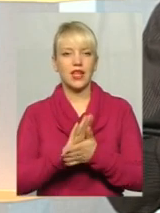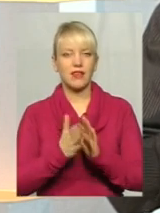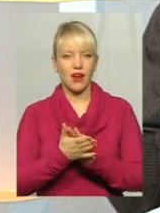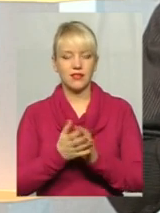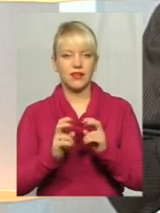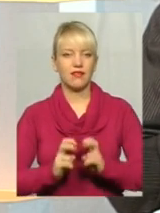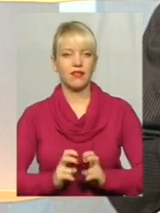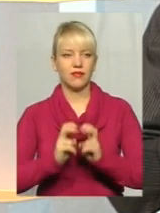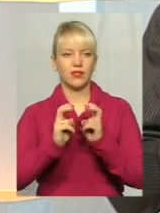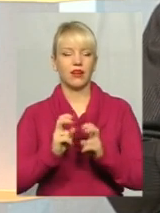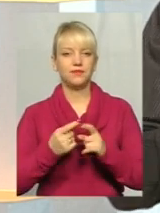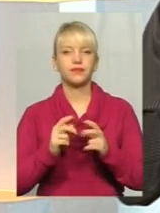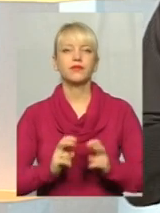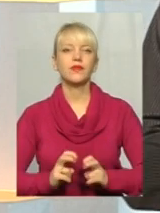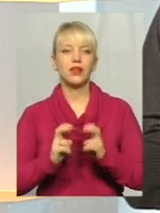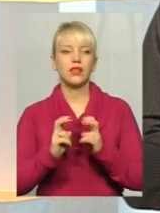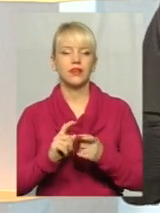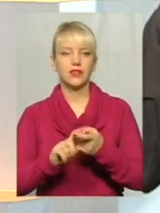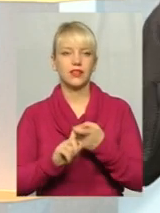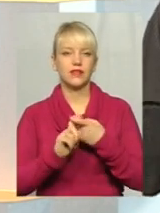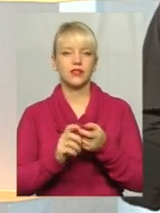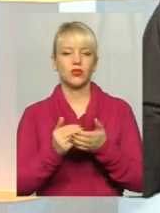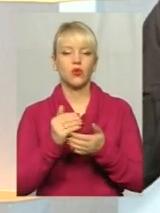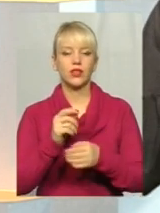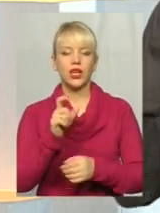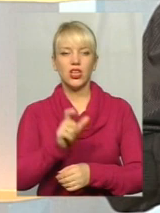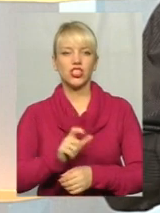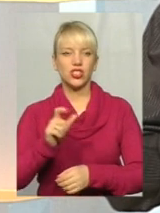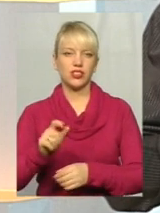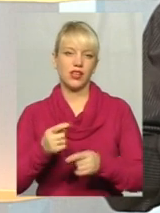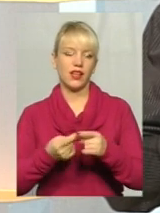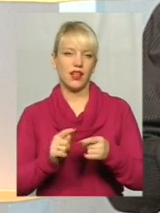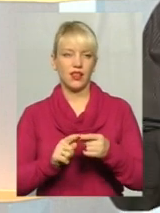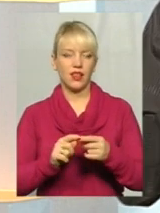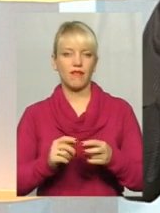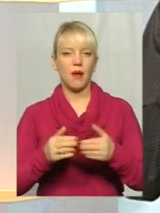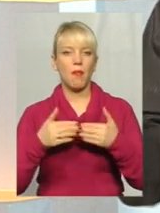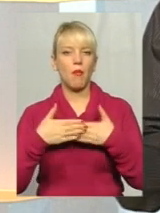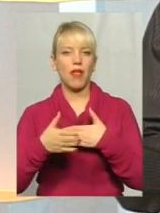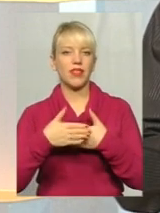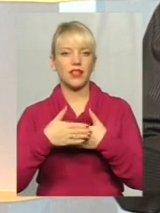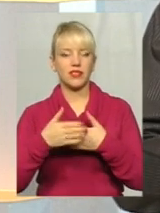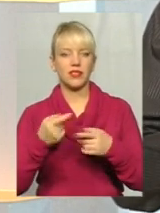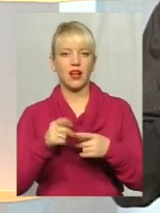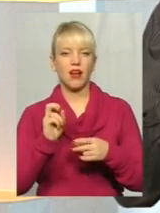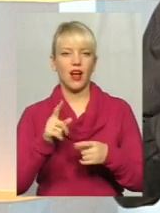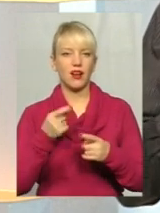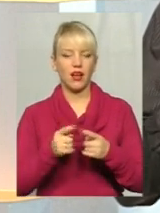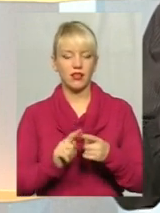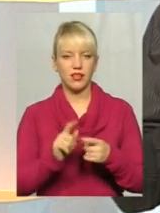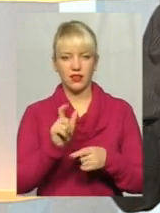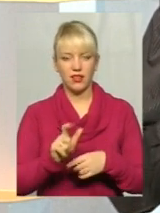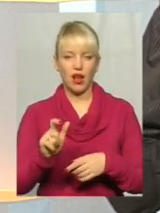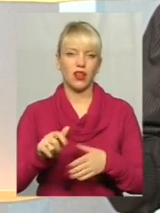ліфти більше всього завіщать від жителів цього під'їзду. Як вони відноситься, так